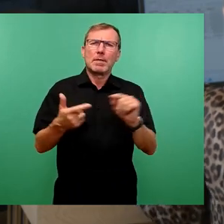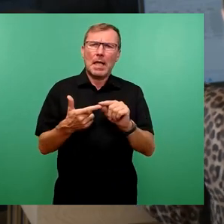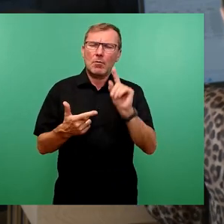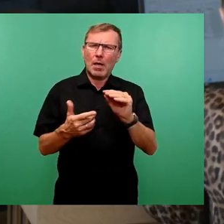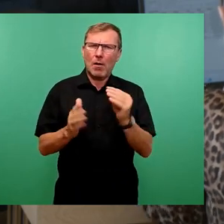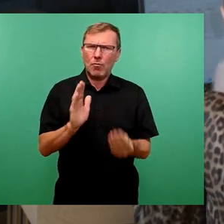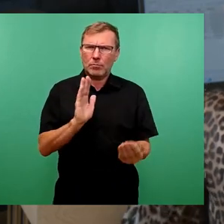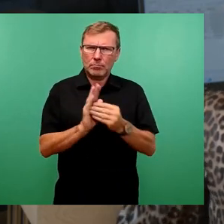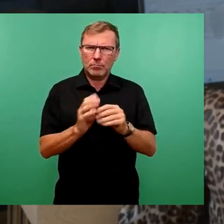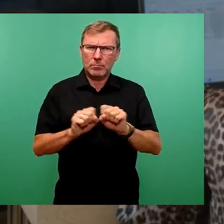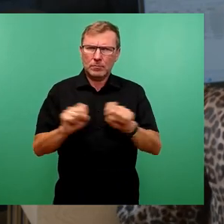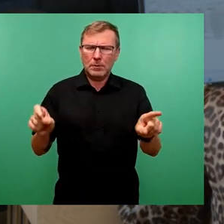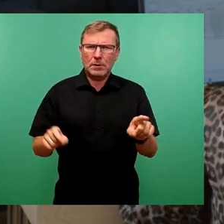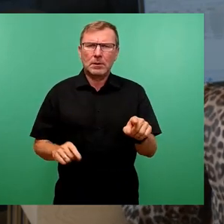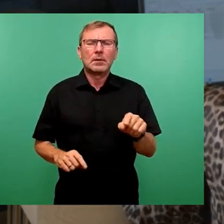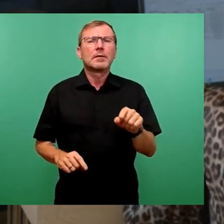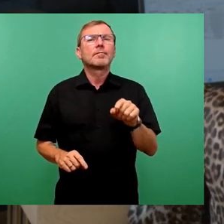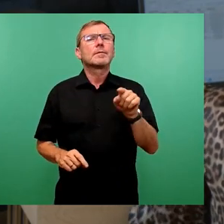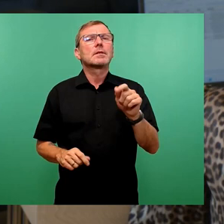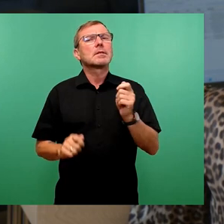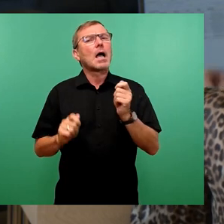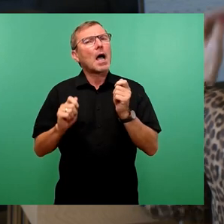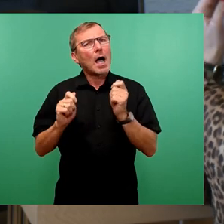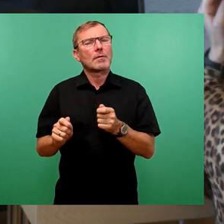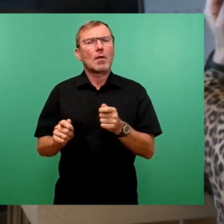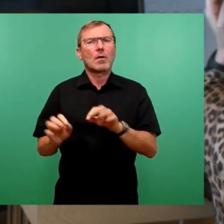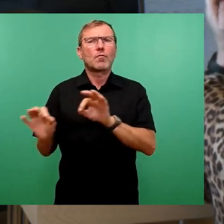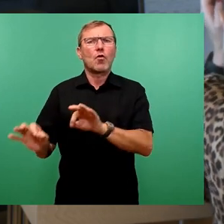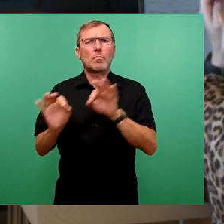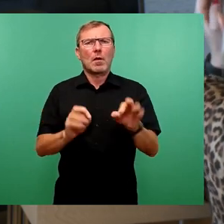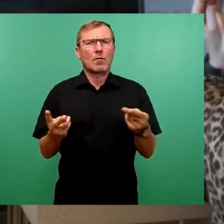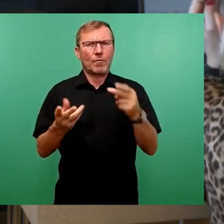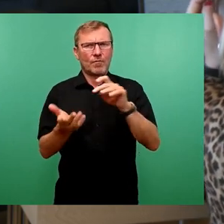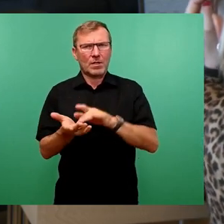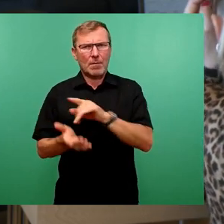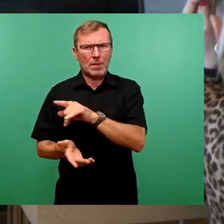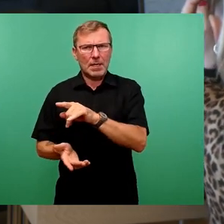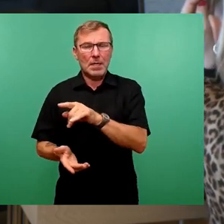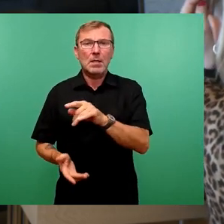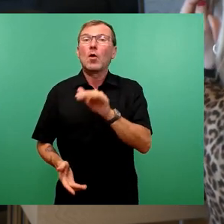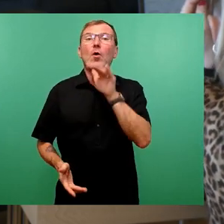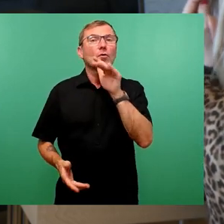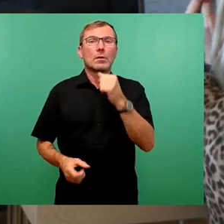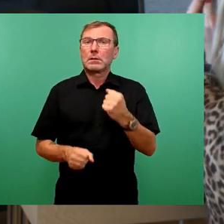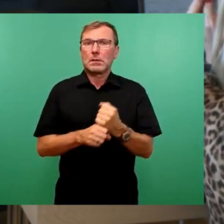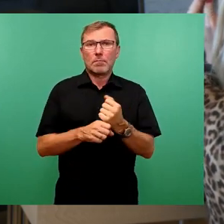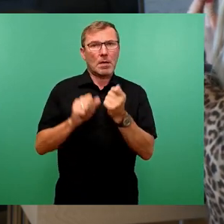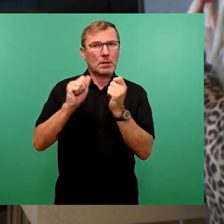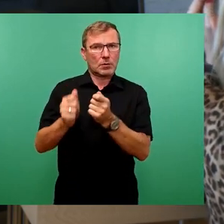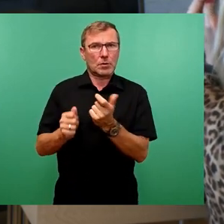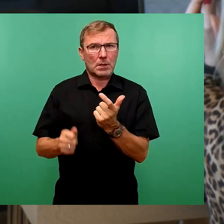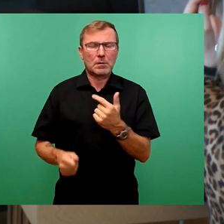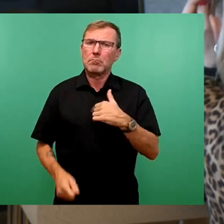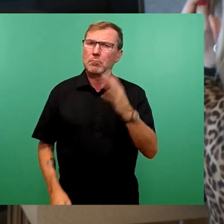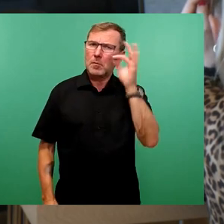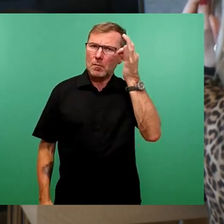der Antrag auf Übertragung der Fördermittel noch nicht gestellt ist. Da würde ich gerne erfragen,